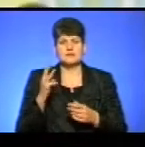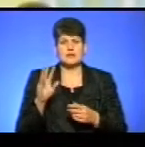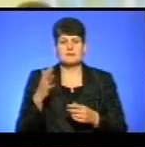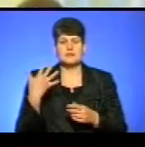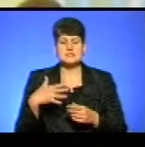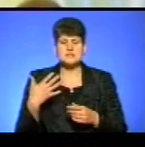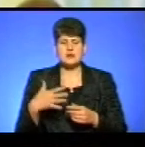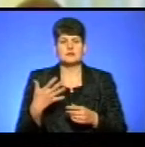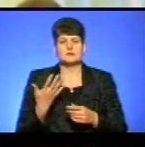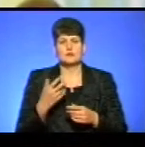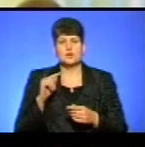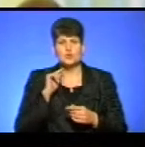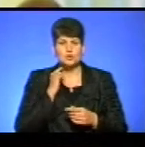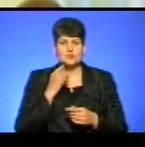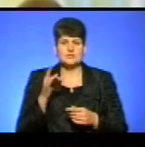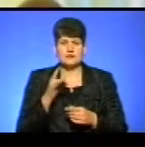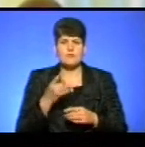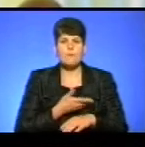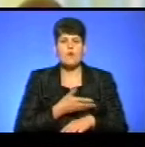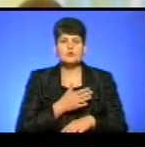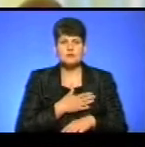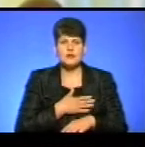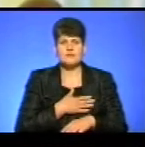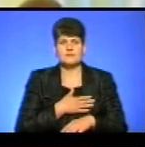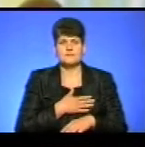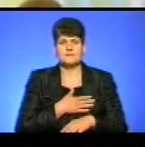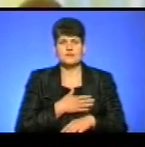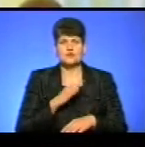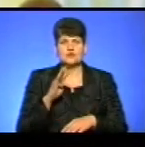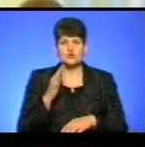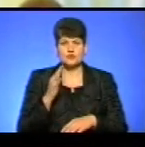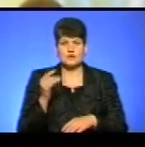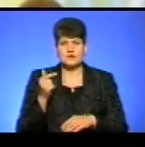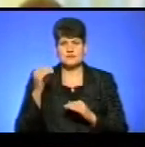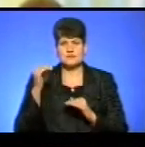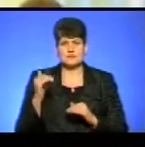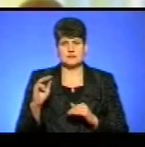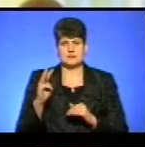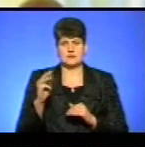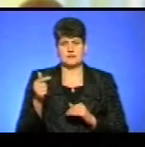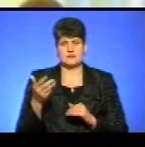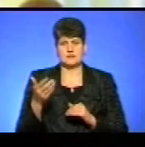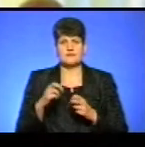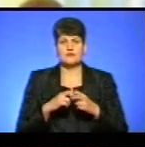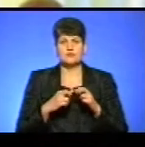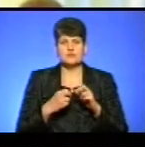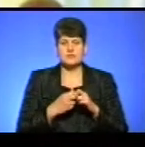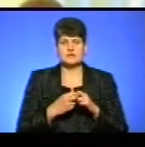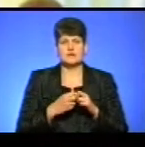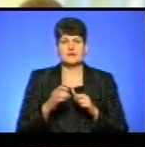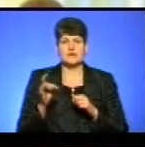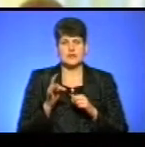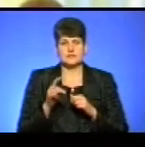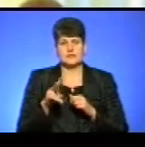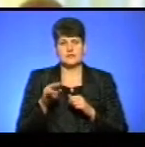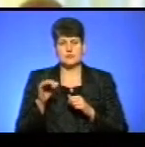рівне по 3 гривні. Саме найцікавіше – Полтава в вересні з 4 гривень знизила до 3. Івано-Франківськ, Рівне, Луць –